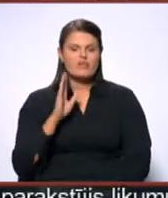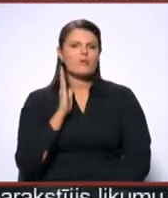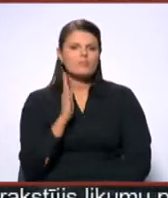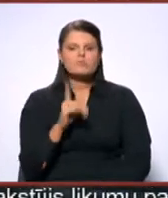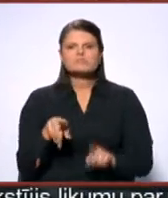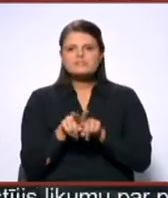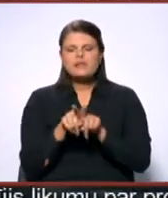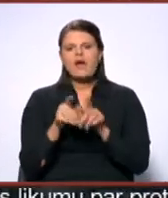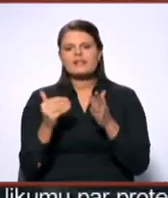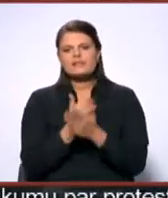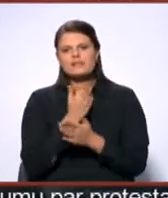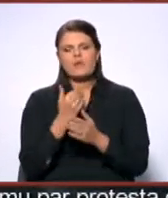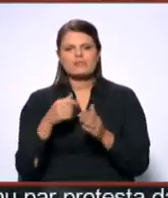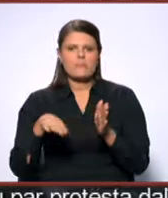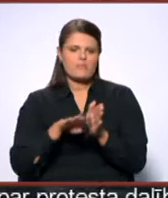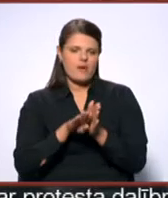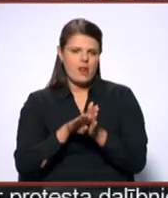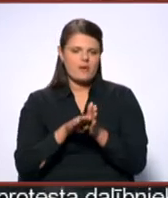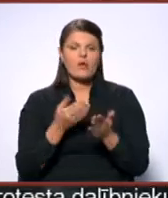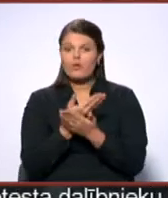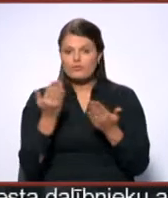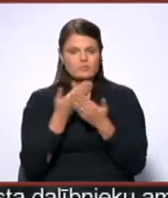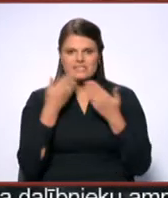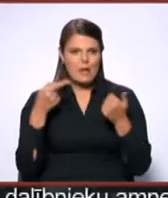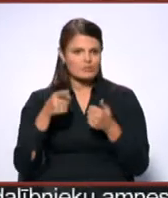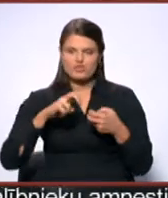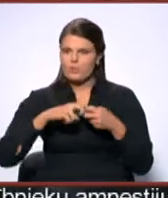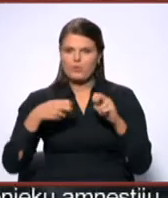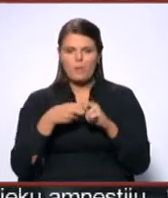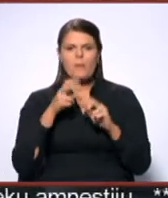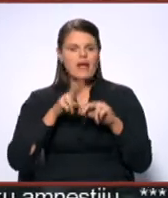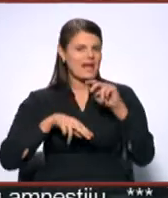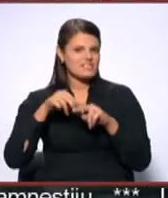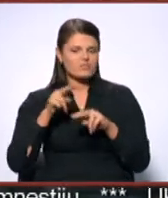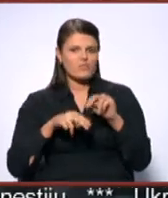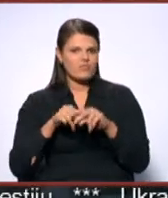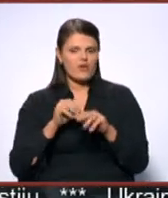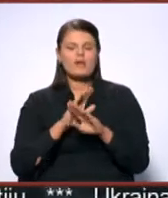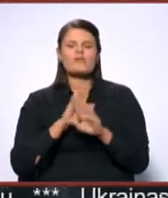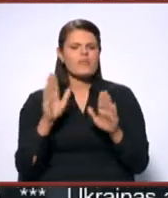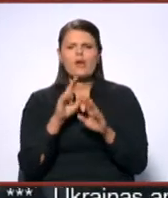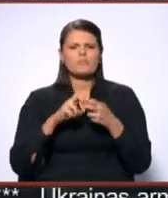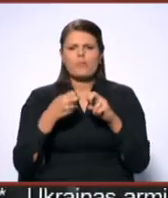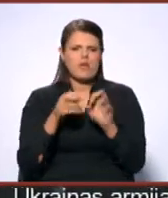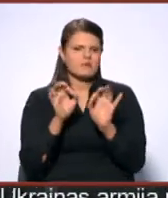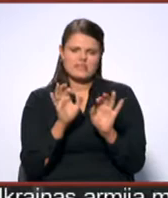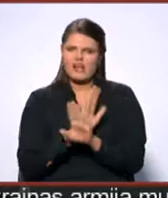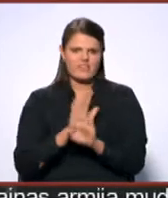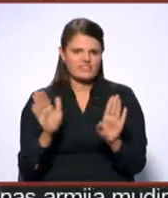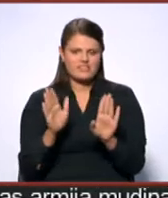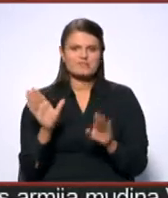pie jauniem kalnizācijas svadēm klāt. Tad jums nav šī problēma, kad izbūvē un neslēdzē? Nē, tāda problēma nav.